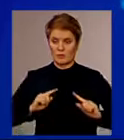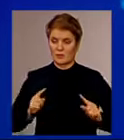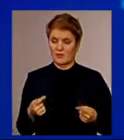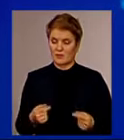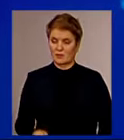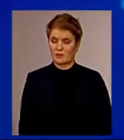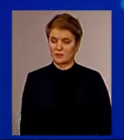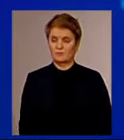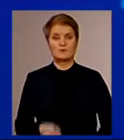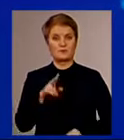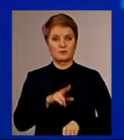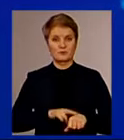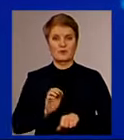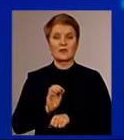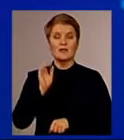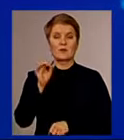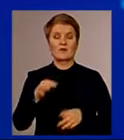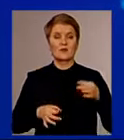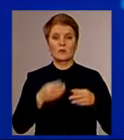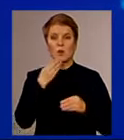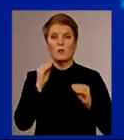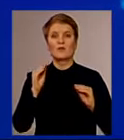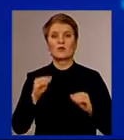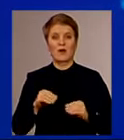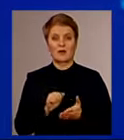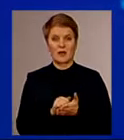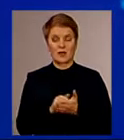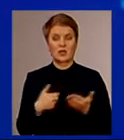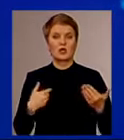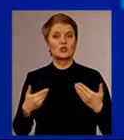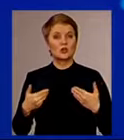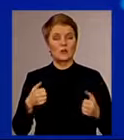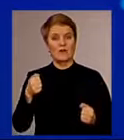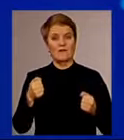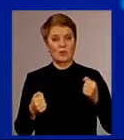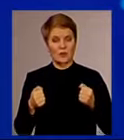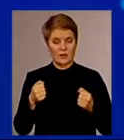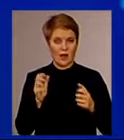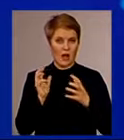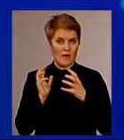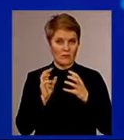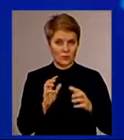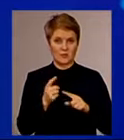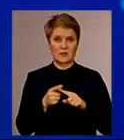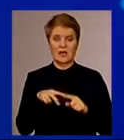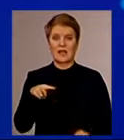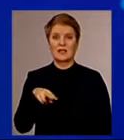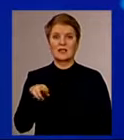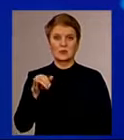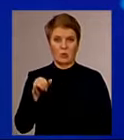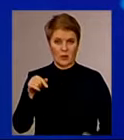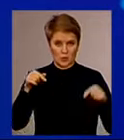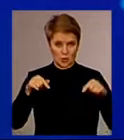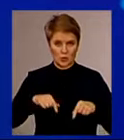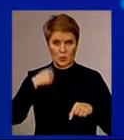Поліція направила до суду обвинувальний акт щодо водія автобуса, який в листопаді цього року наїхав на пішоходів в Києві. Про це